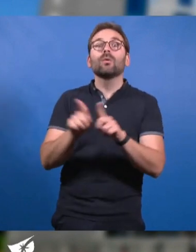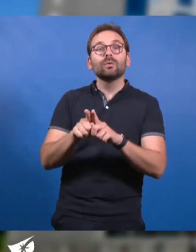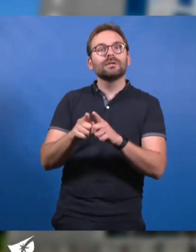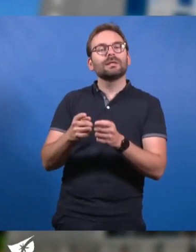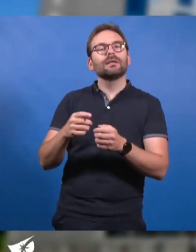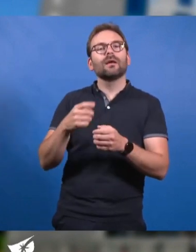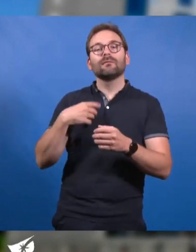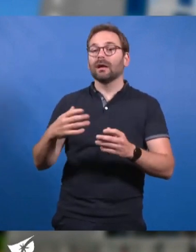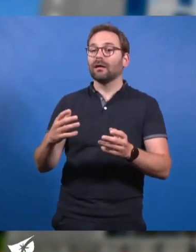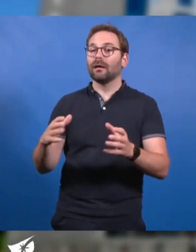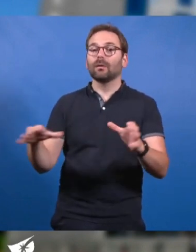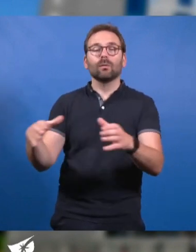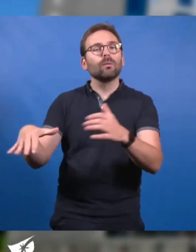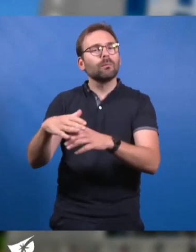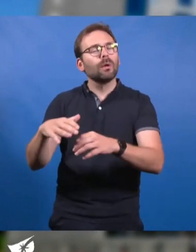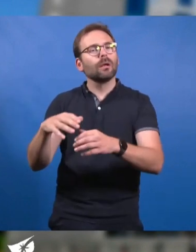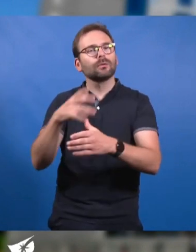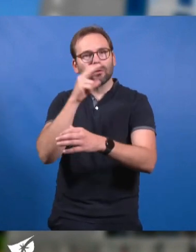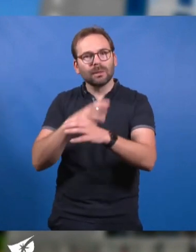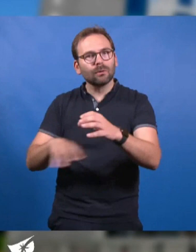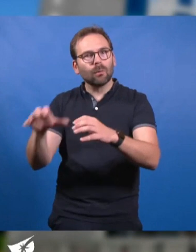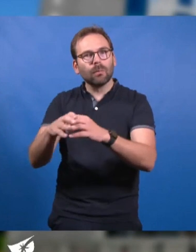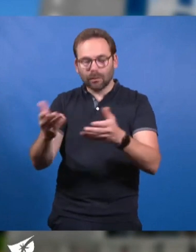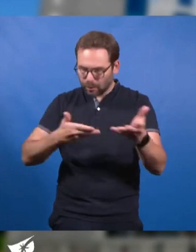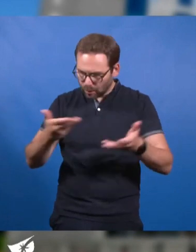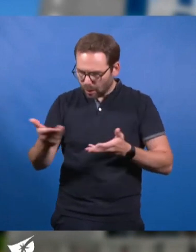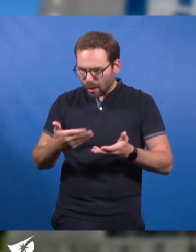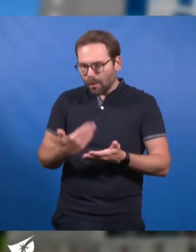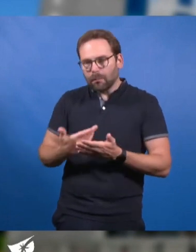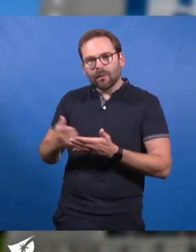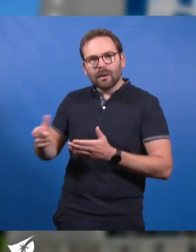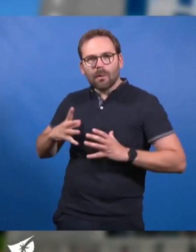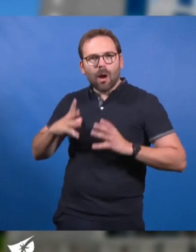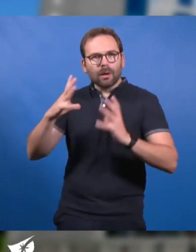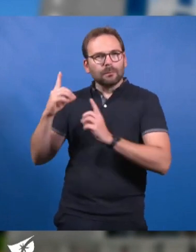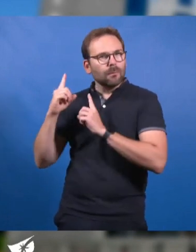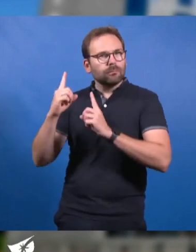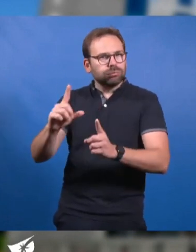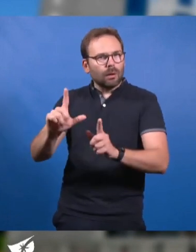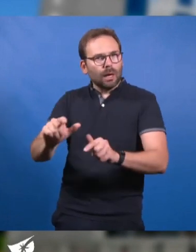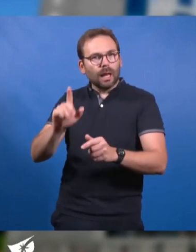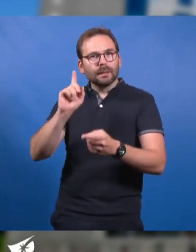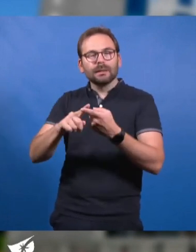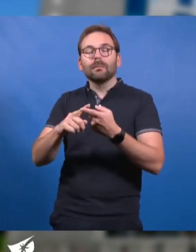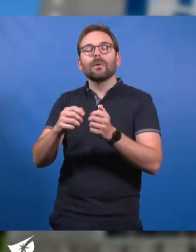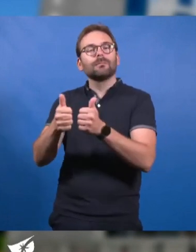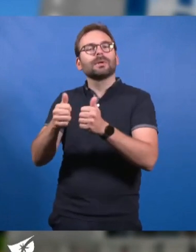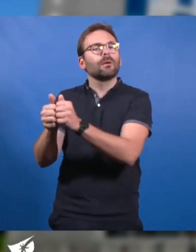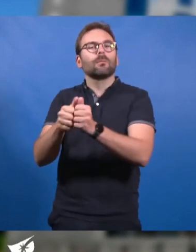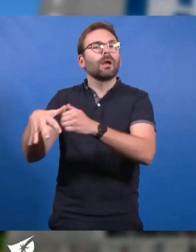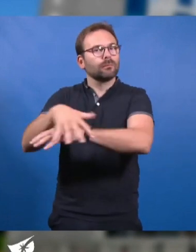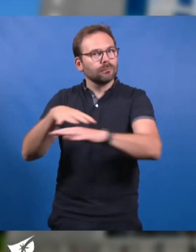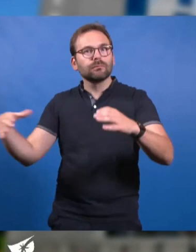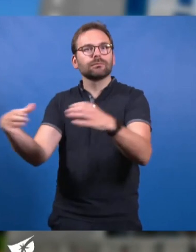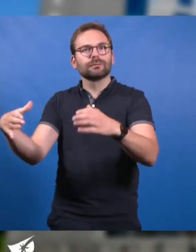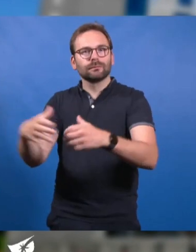vives de la métropole attestent de son engagement sans faille pour le bien commun. Avec l'exemple que vous avez cité, la